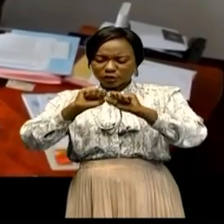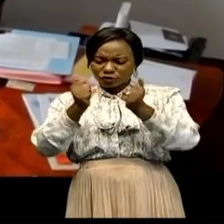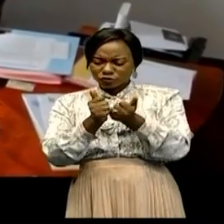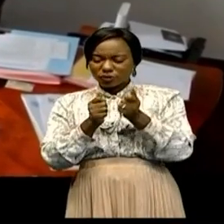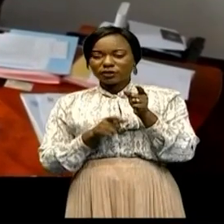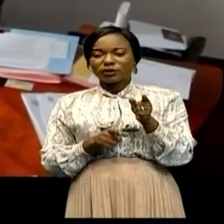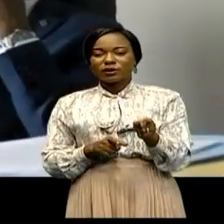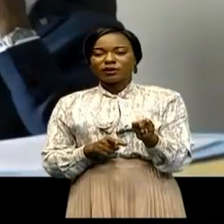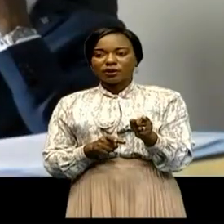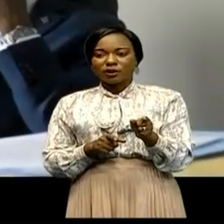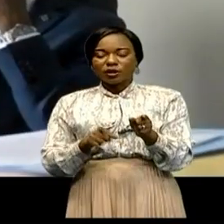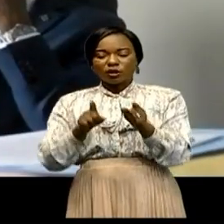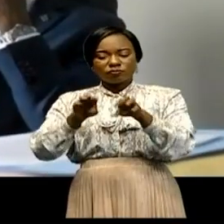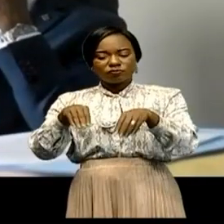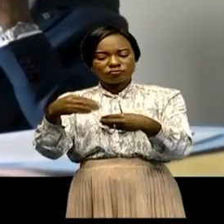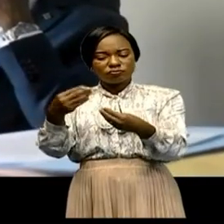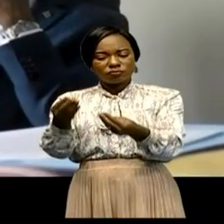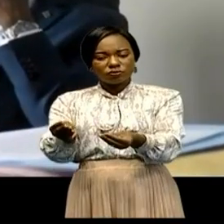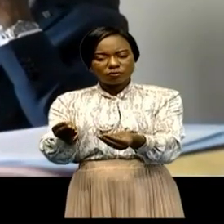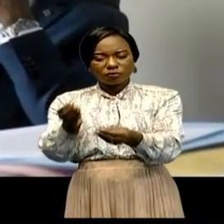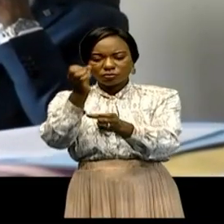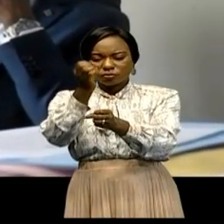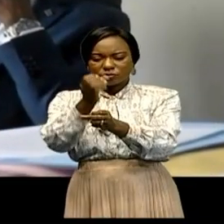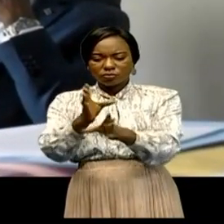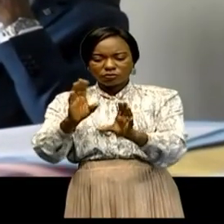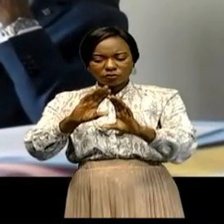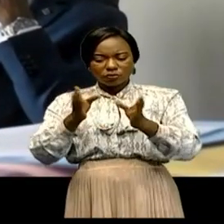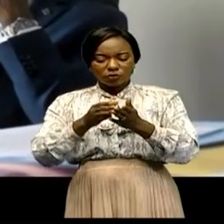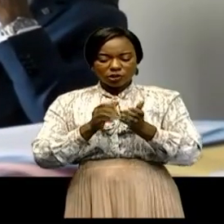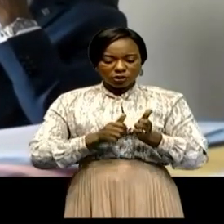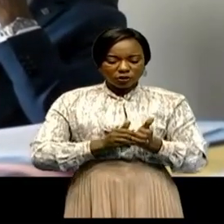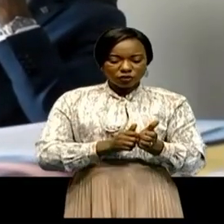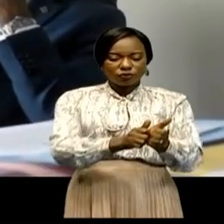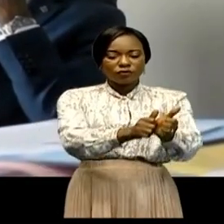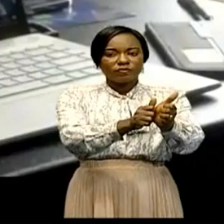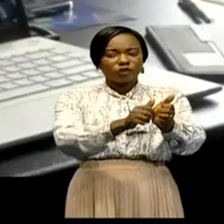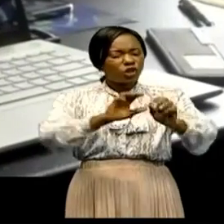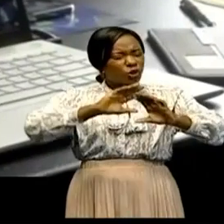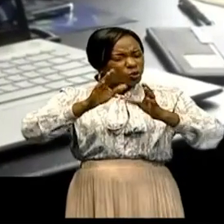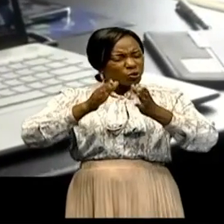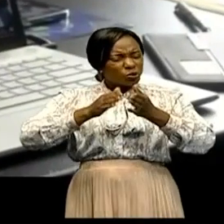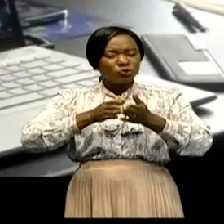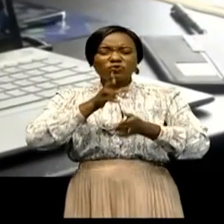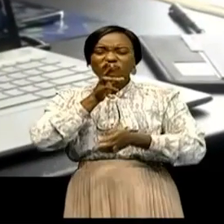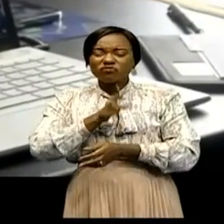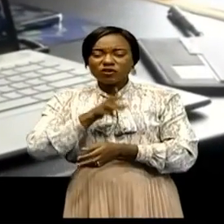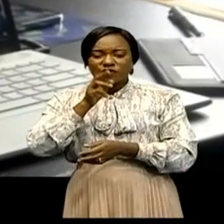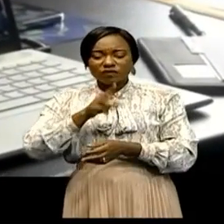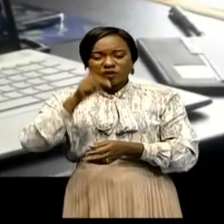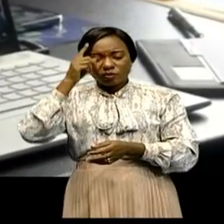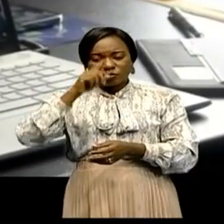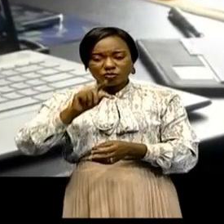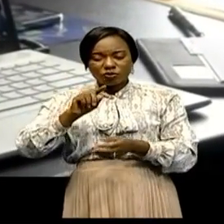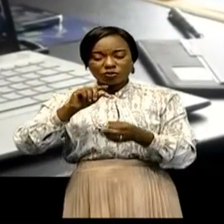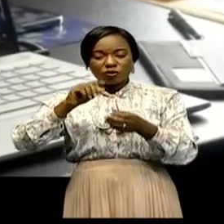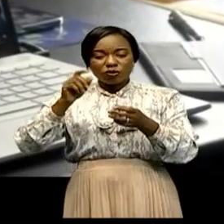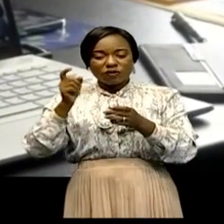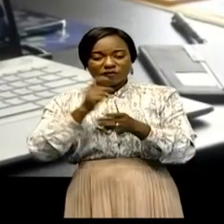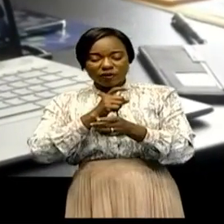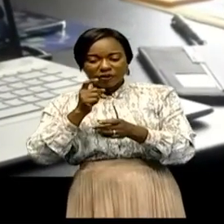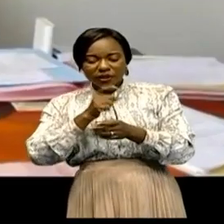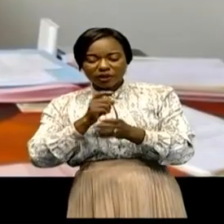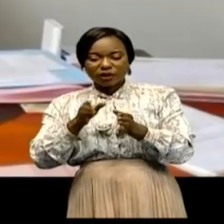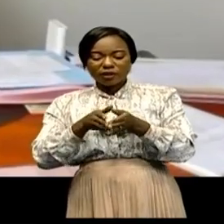n'a pas pu mettre à la disposition du comité de suivi de données relatives aux réalisations de son investissement.